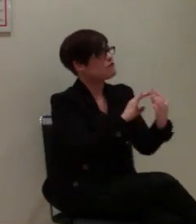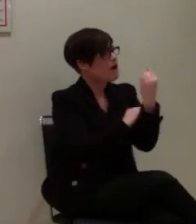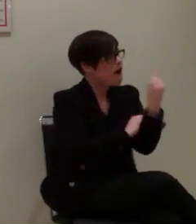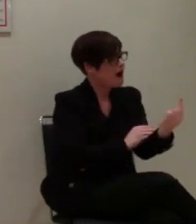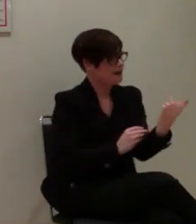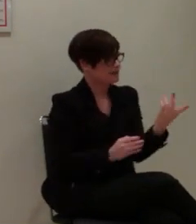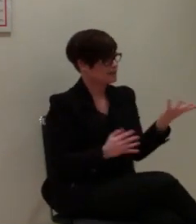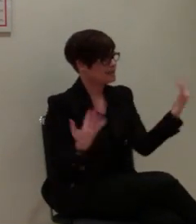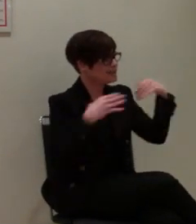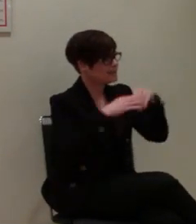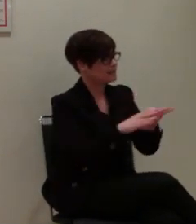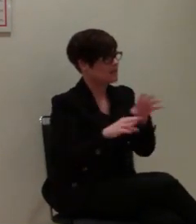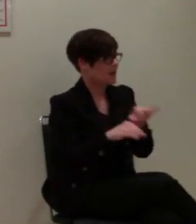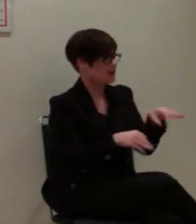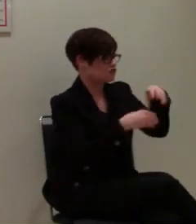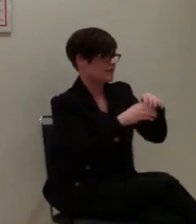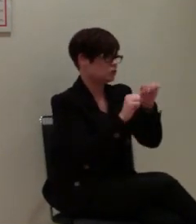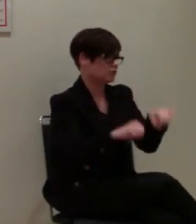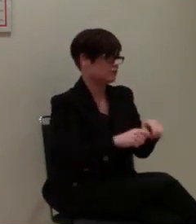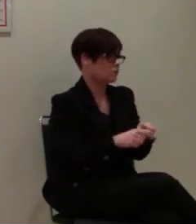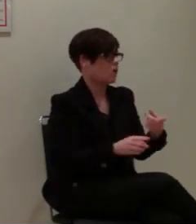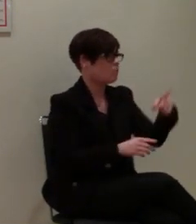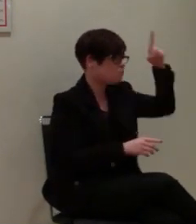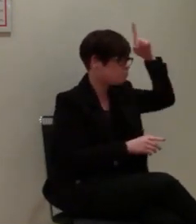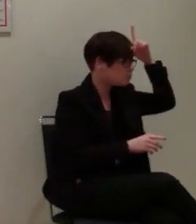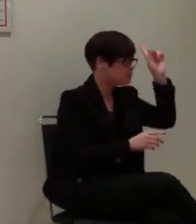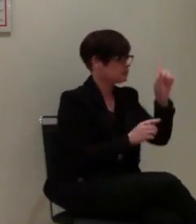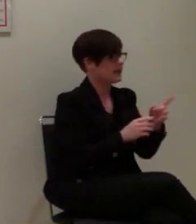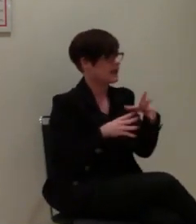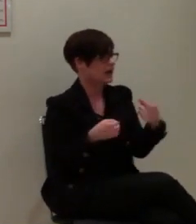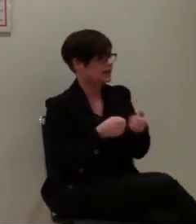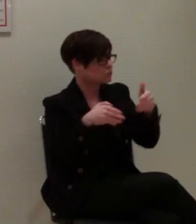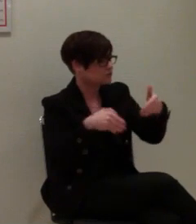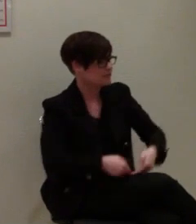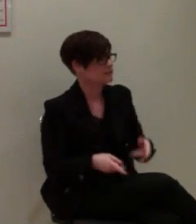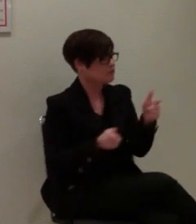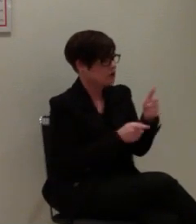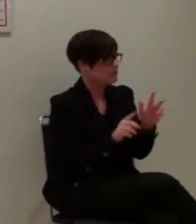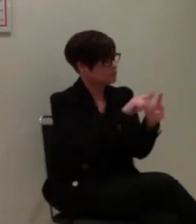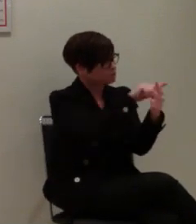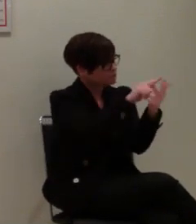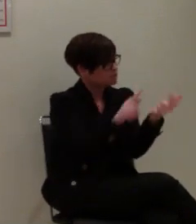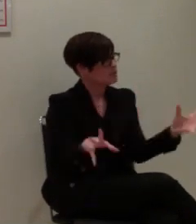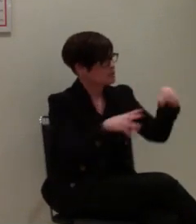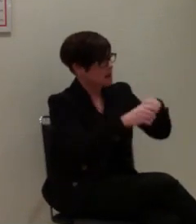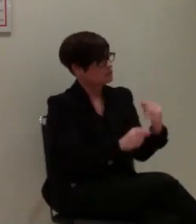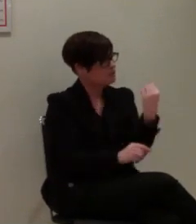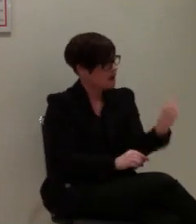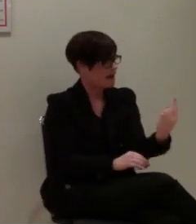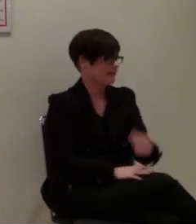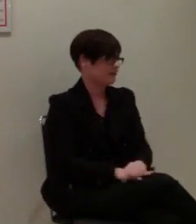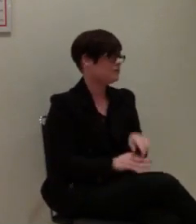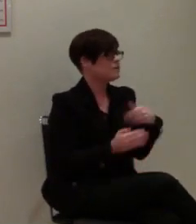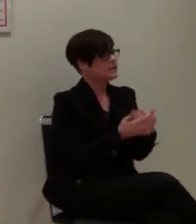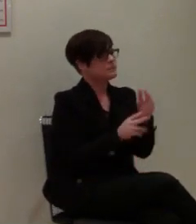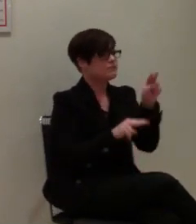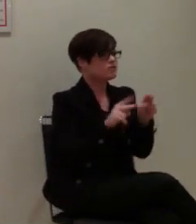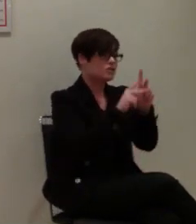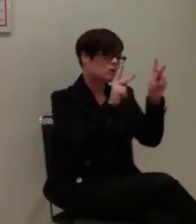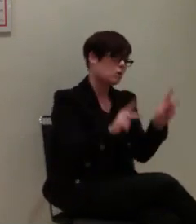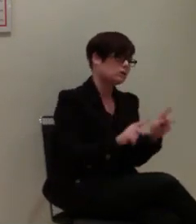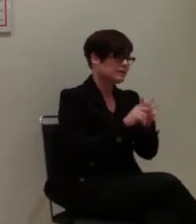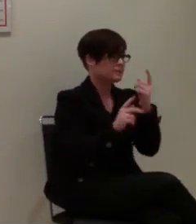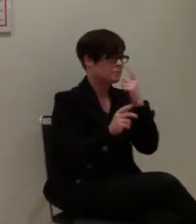Leitstellen macht, wo auch Polizei und Rettungsdienst und Feuerwehr zusammengelegt werden. Da gibt es verschiedene Konzepte, die da im Moment